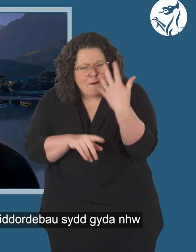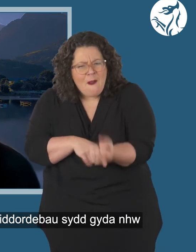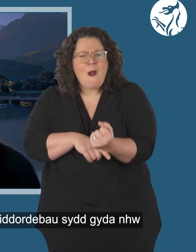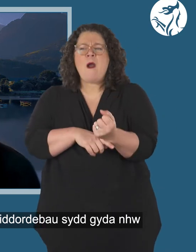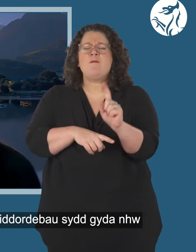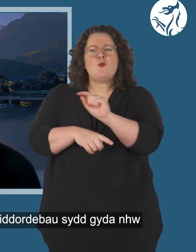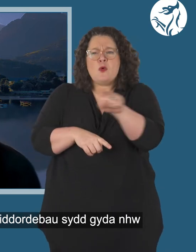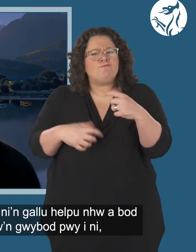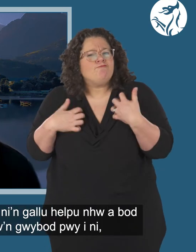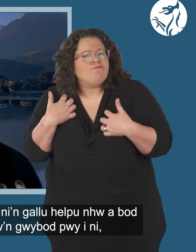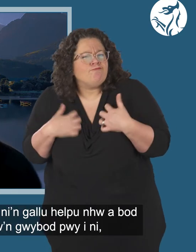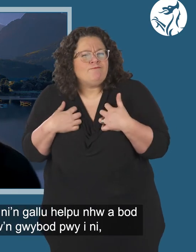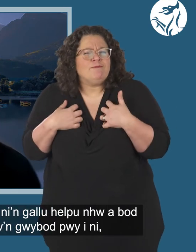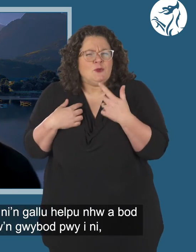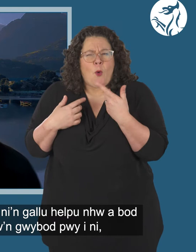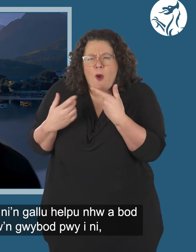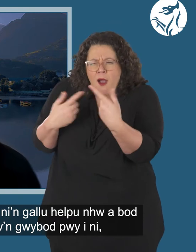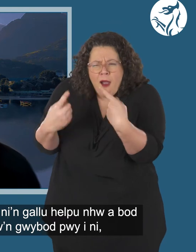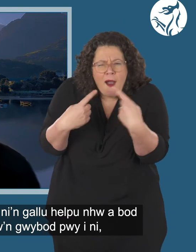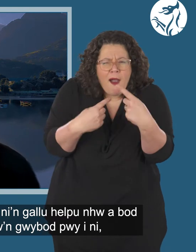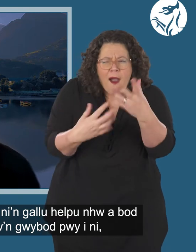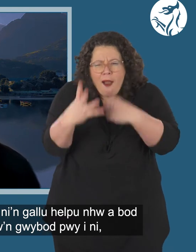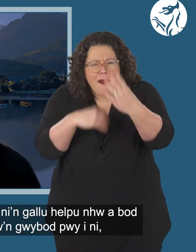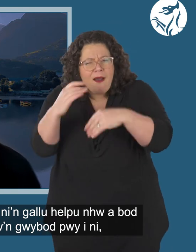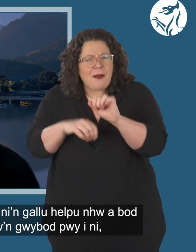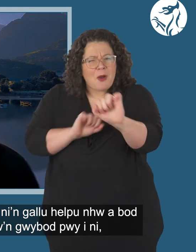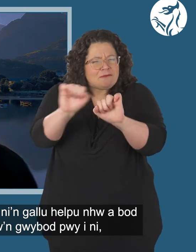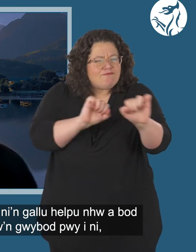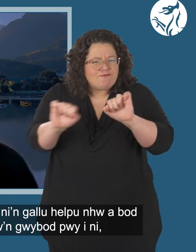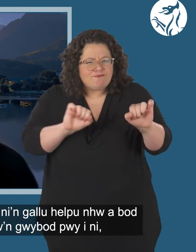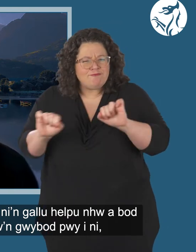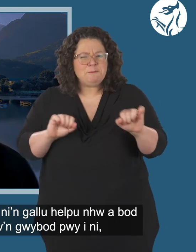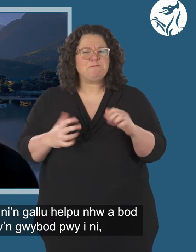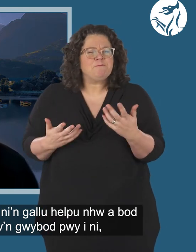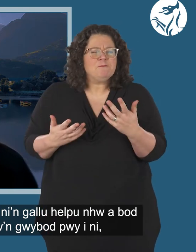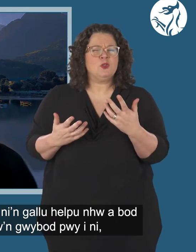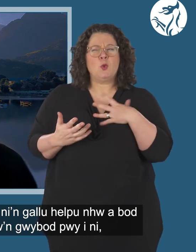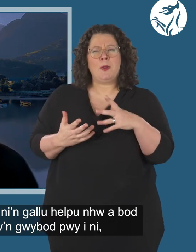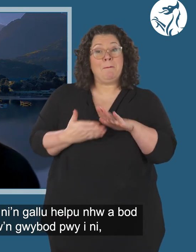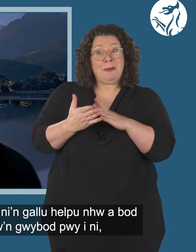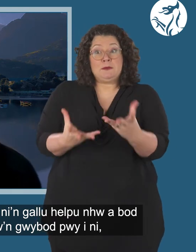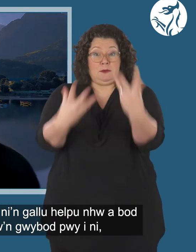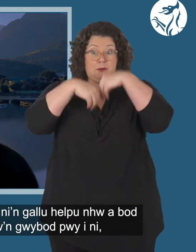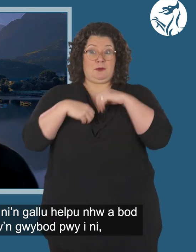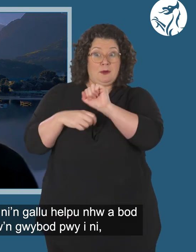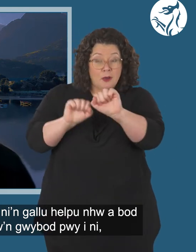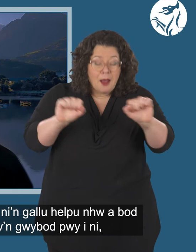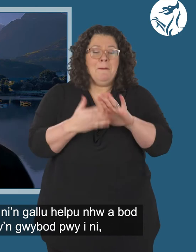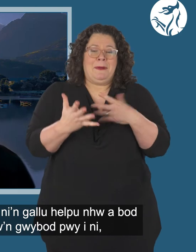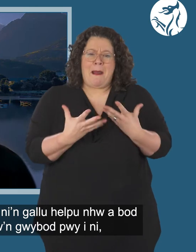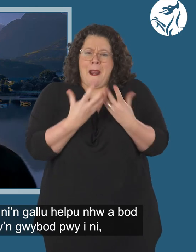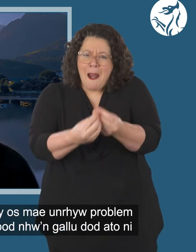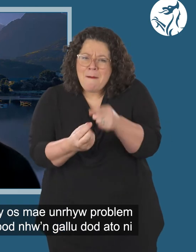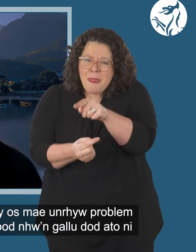patiddordeb sy'n gyda nhw. A ni'n dod i nafod y prentisiau fel bod ni'n gallu helpu nhw a bod nhw, gyda'r prentisiau, bod nhw'n gwybod